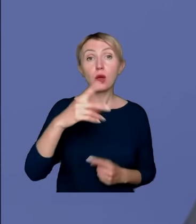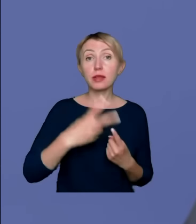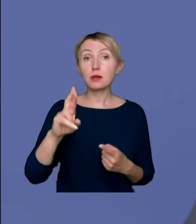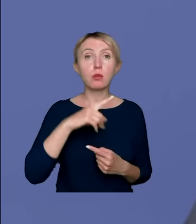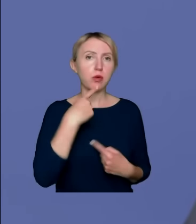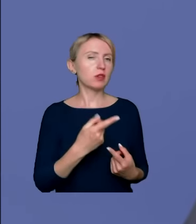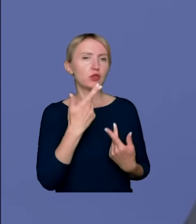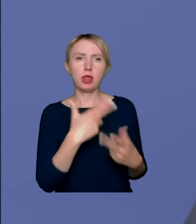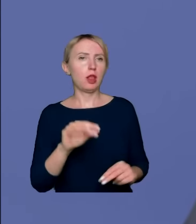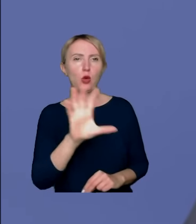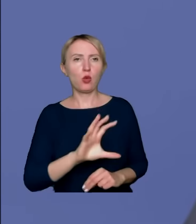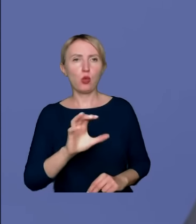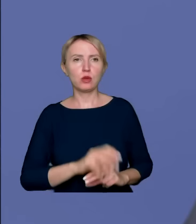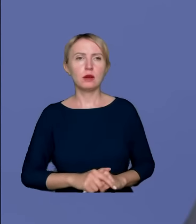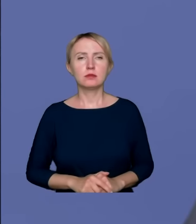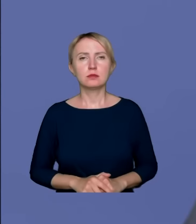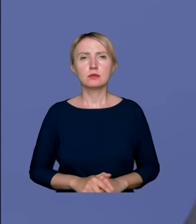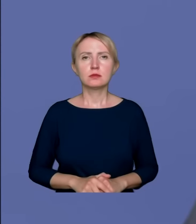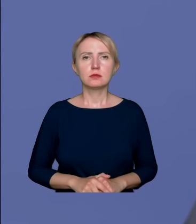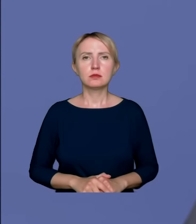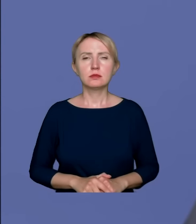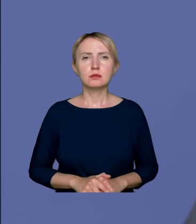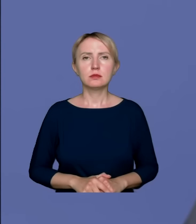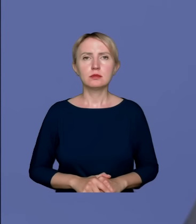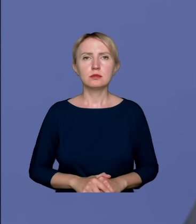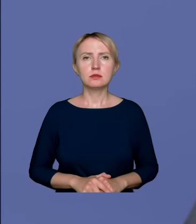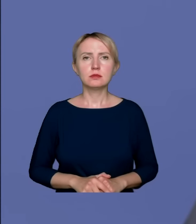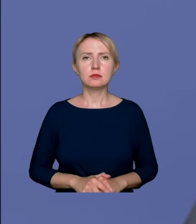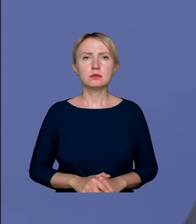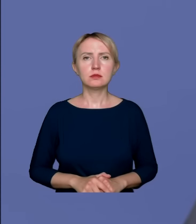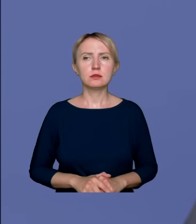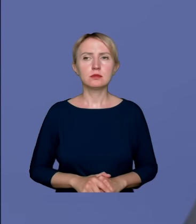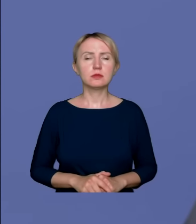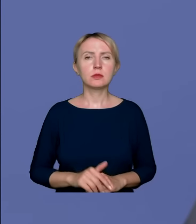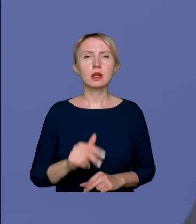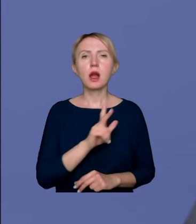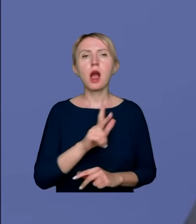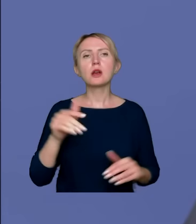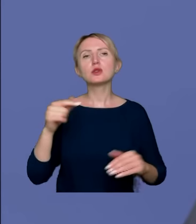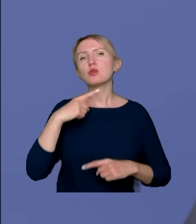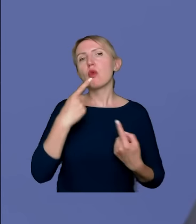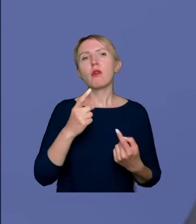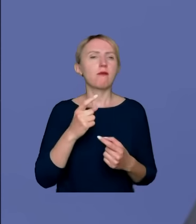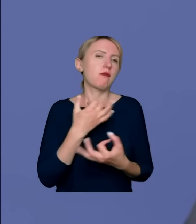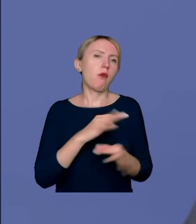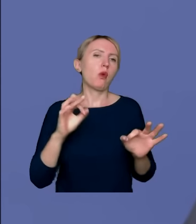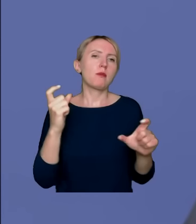powiedział, że nie ogląda, no to każdy może powiedzieć w wolnym kraju, co